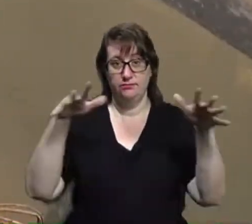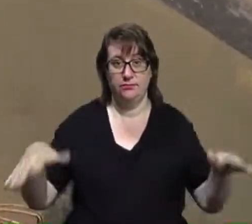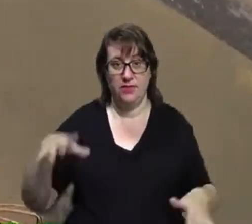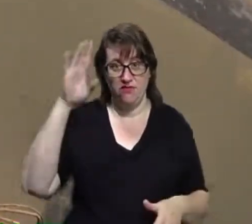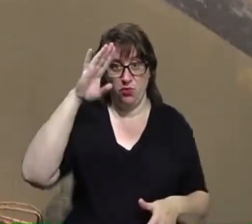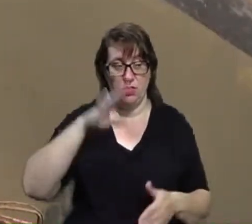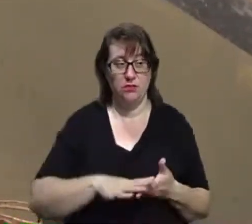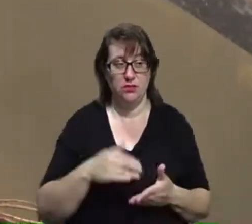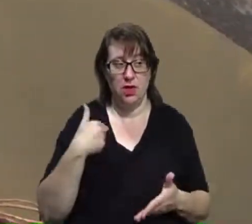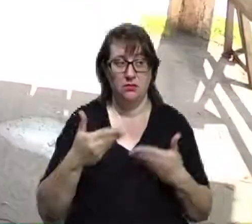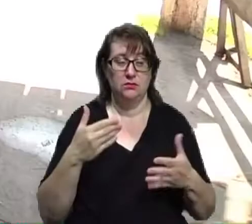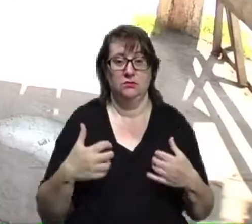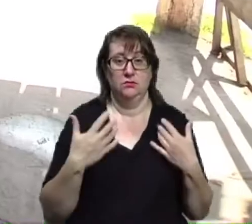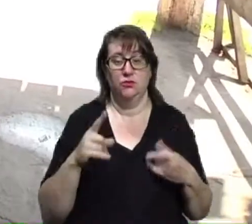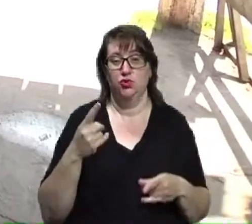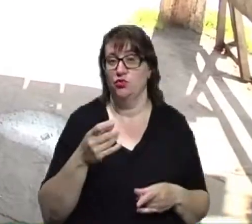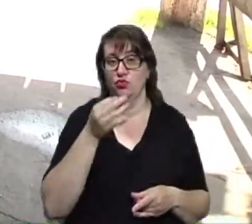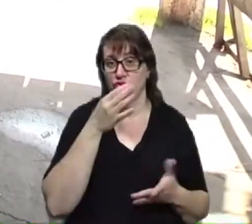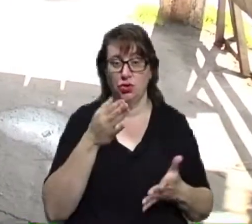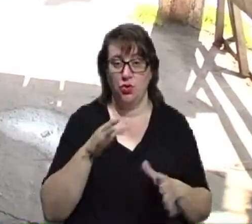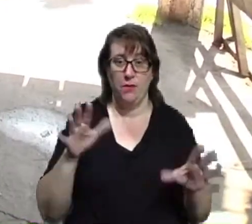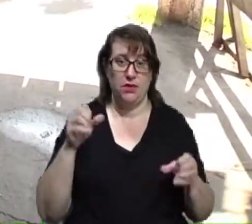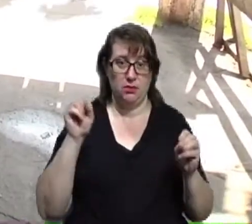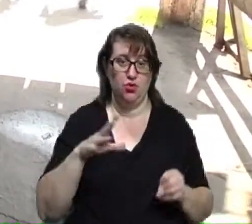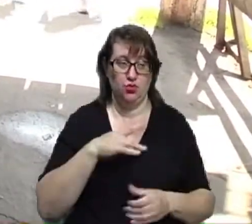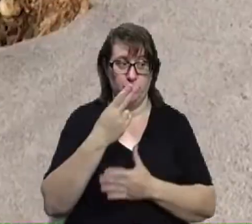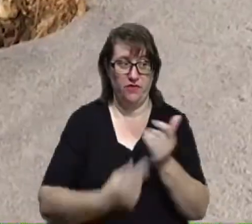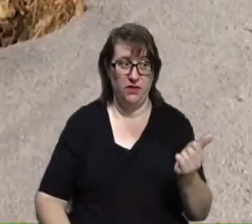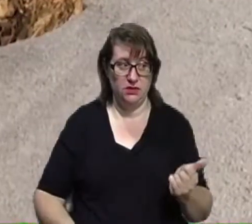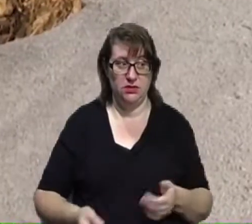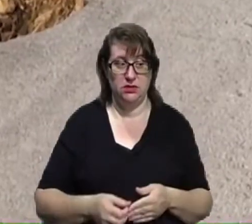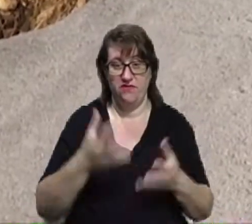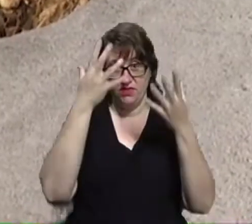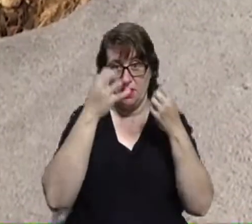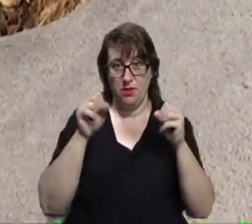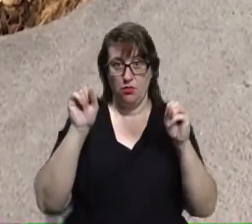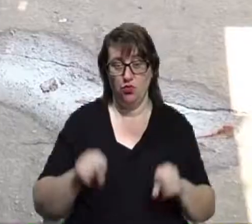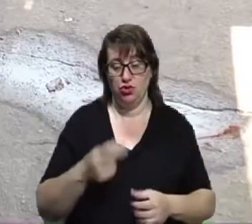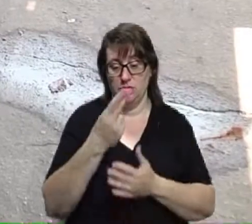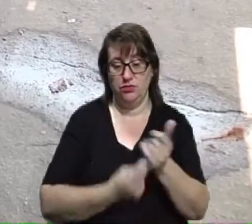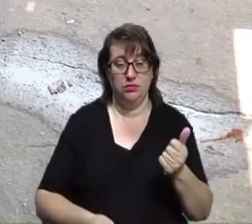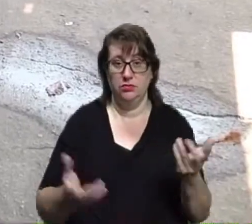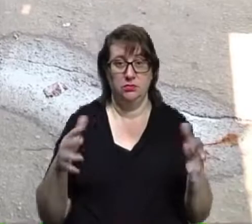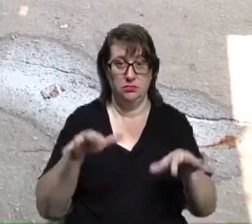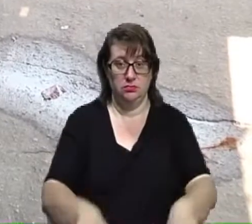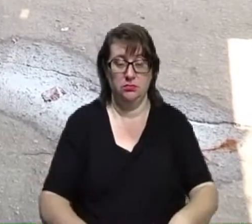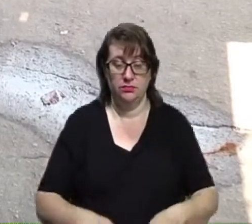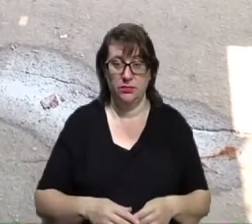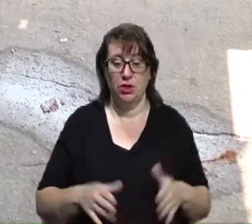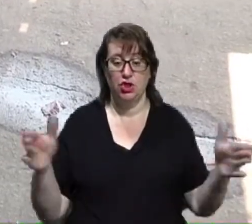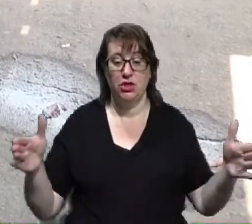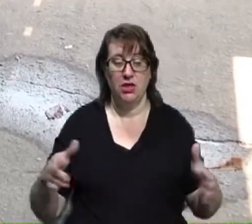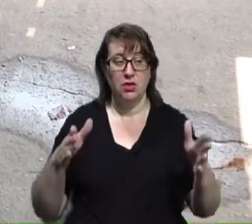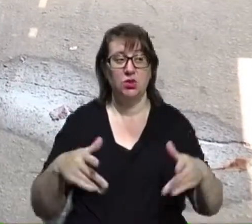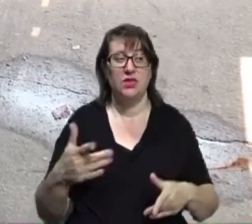з островом, тому що будь-якої миті після дощу може провалитися, в темряві можна оступитися і впасти. Ширина тротуару, там де немає